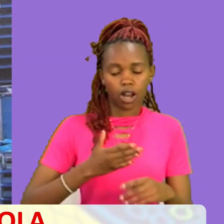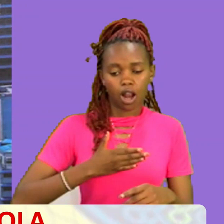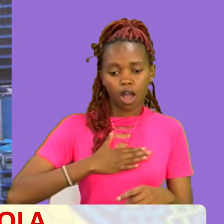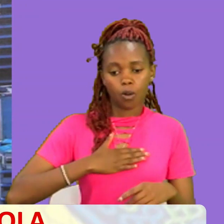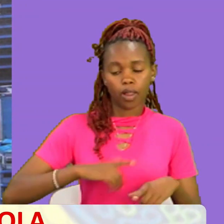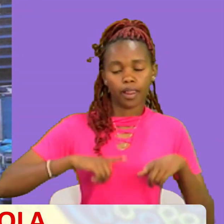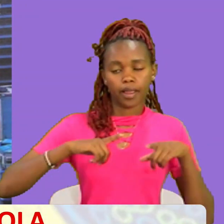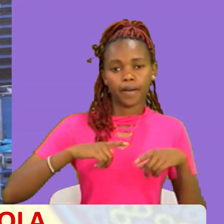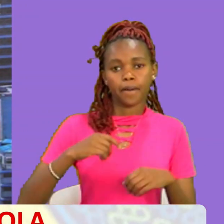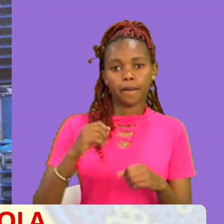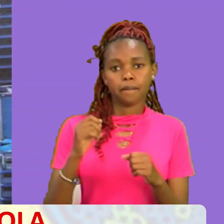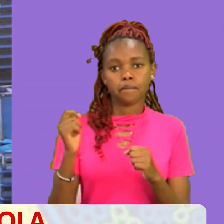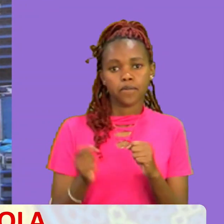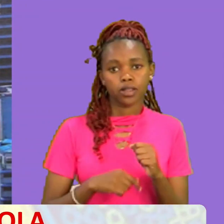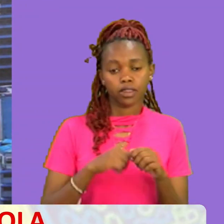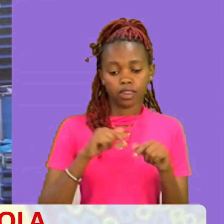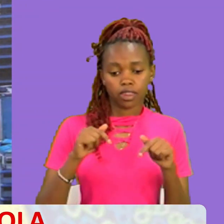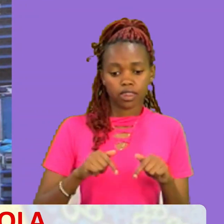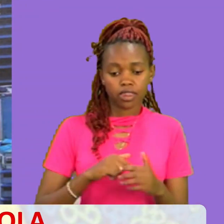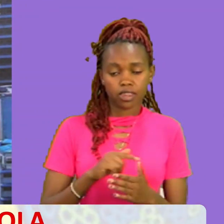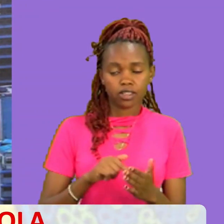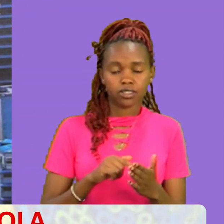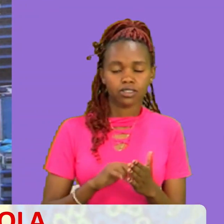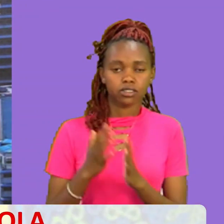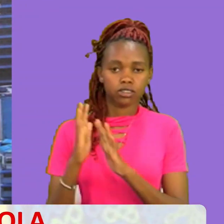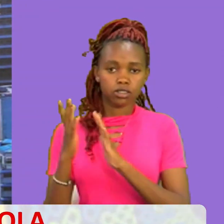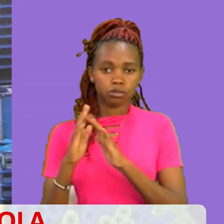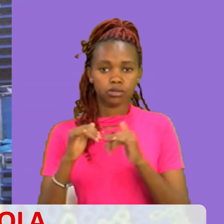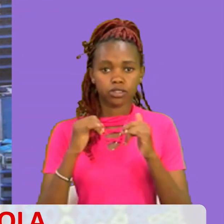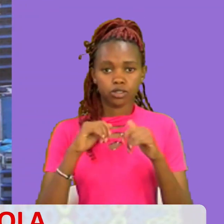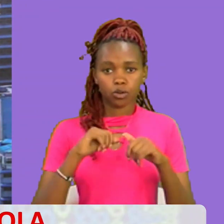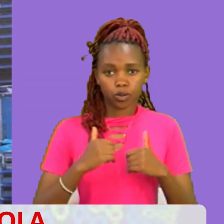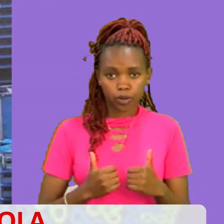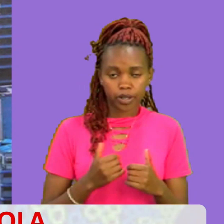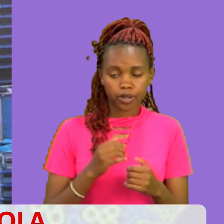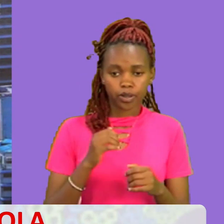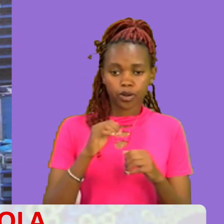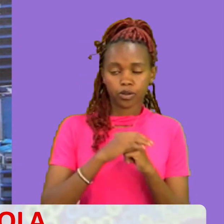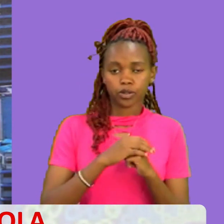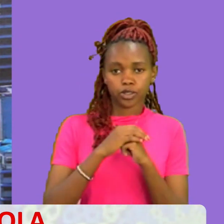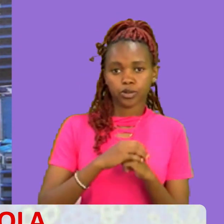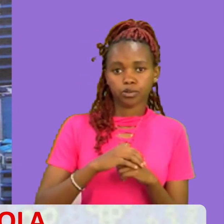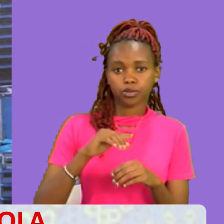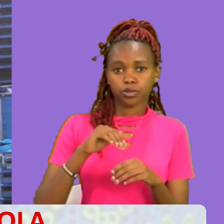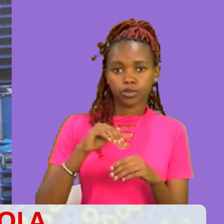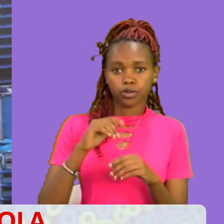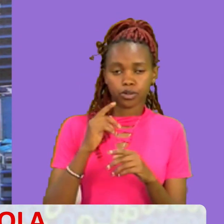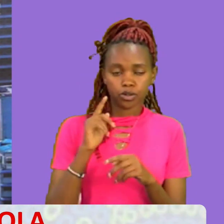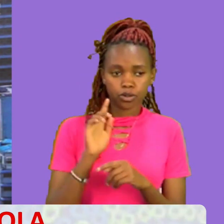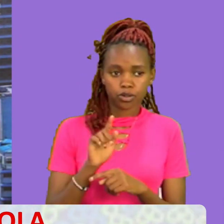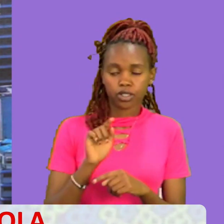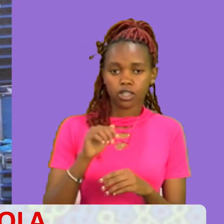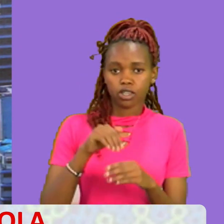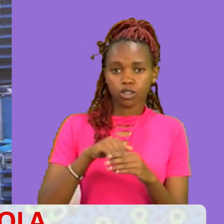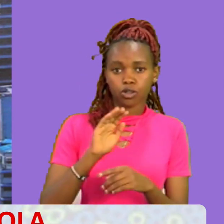Mwezi huu buwana, tutasherekea vizuri, tutakula vizuri Tuta kuabudu katika njieno yofa Tutakusifu katika njieno yofa